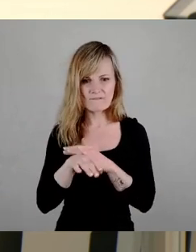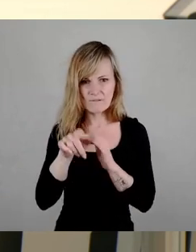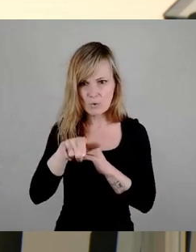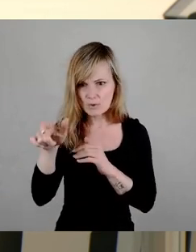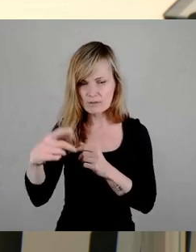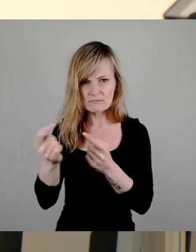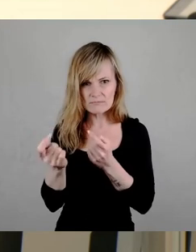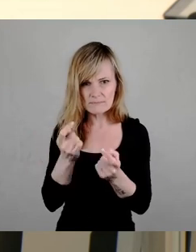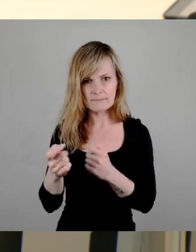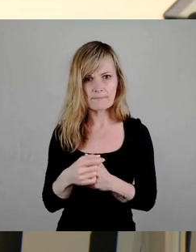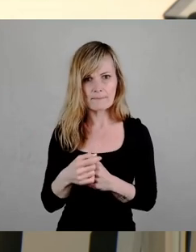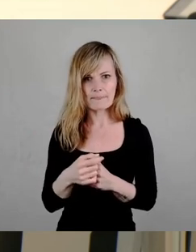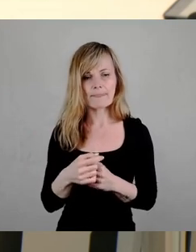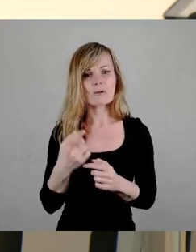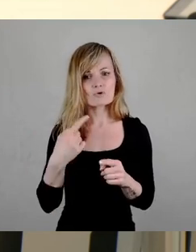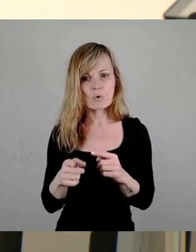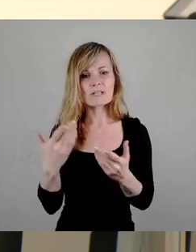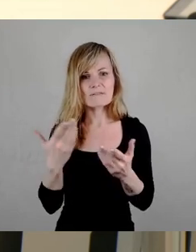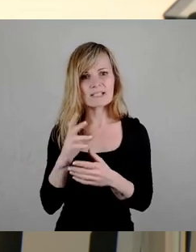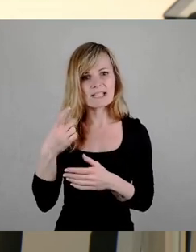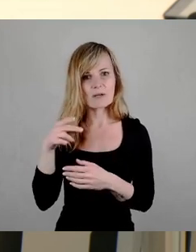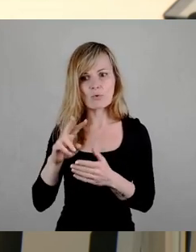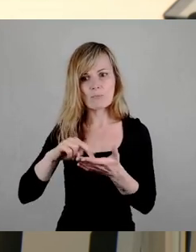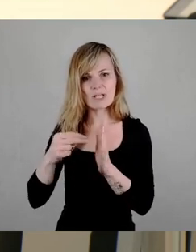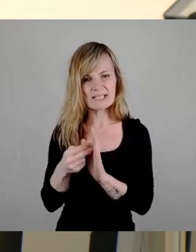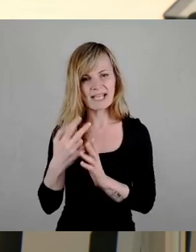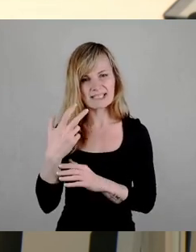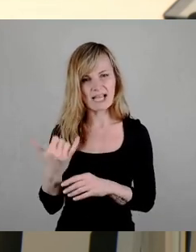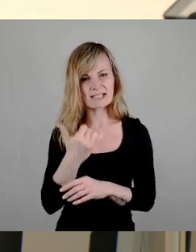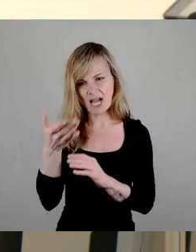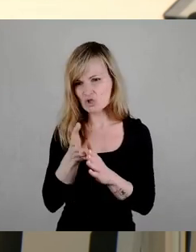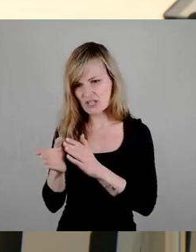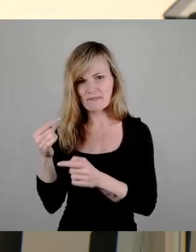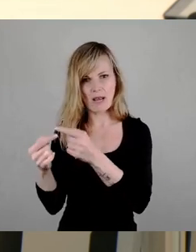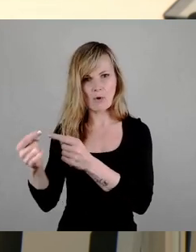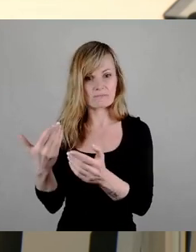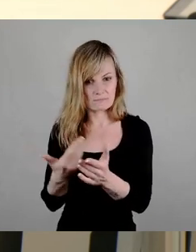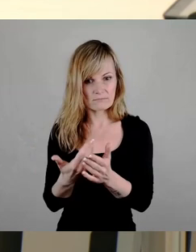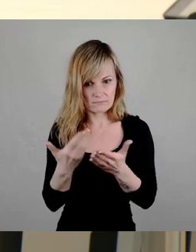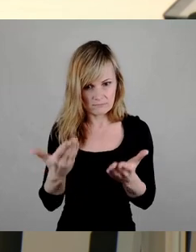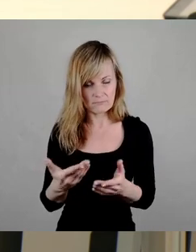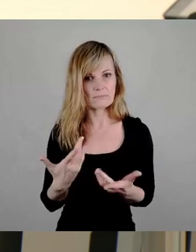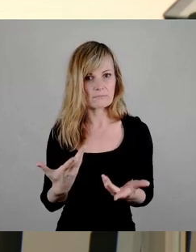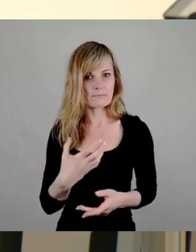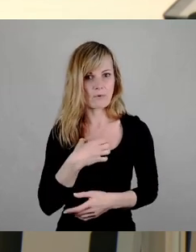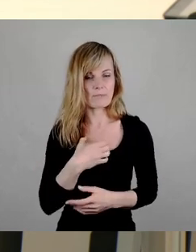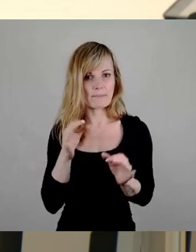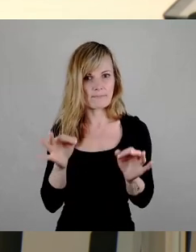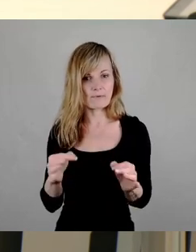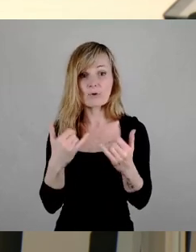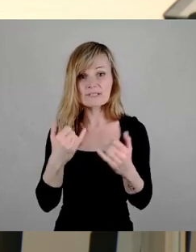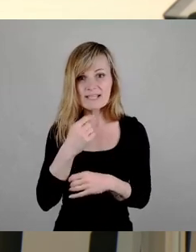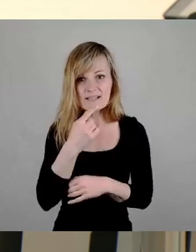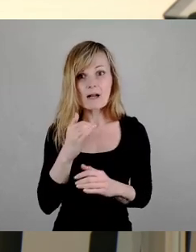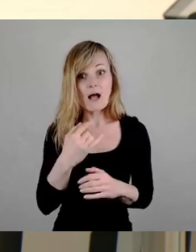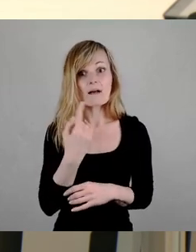Jahre verfehlte CDU-Politik in Sachsen. Und statt jetzt zu sagen, wir haben es verstanden, und statt jetzt zu